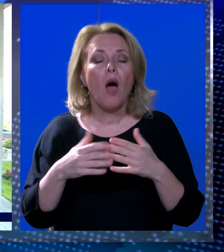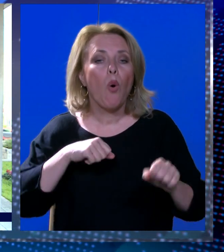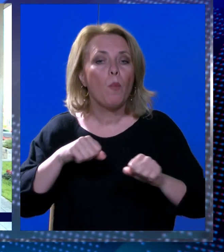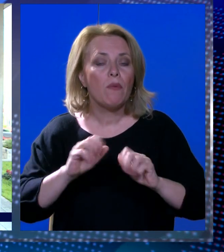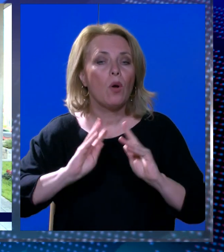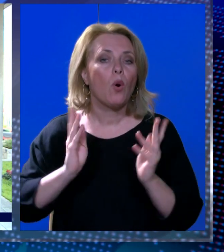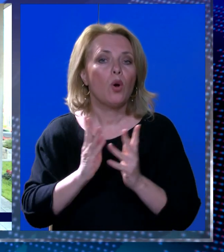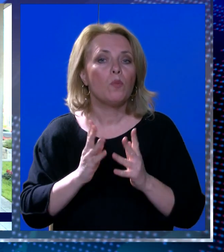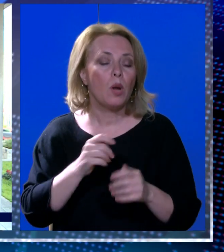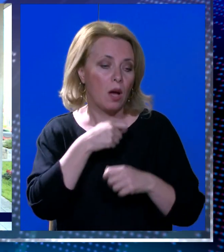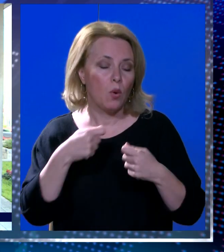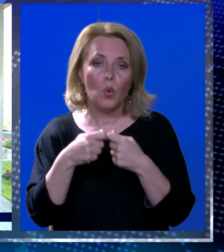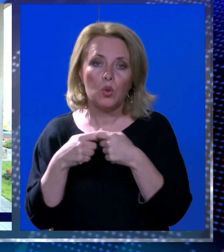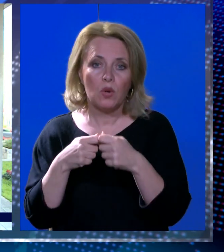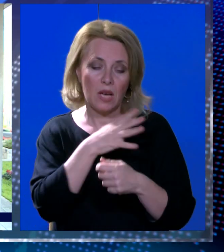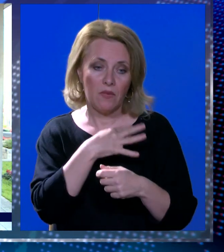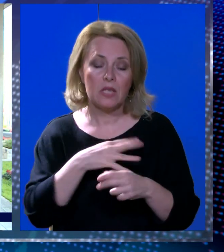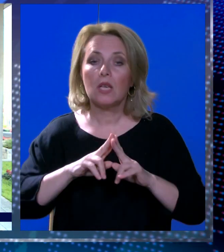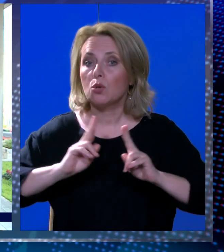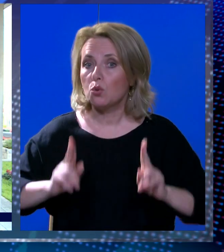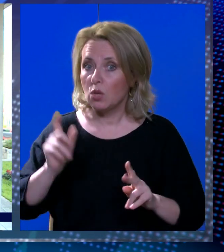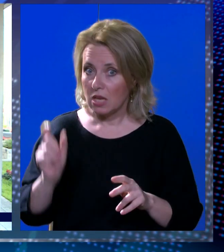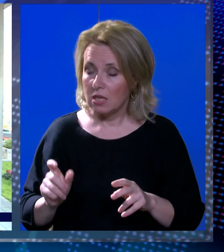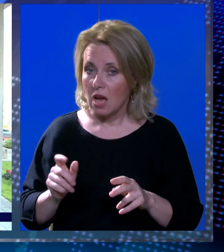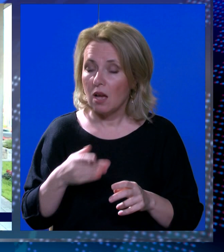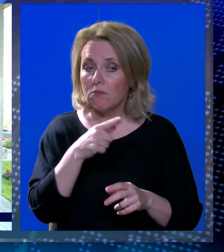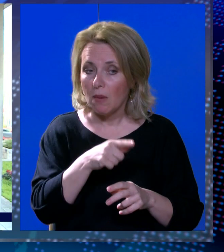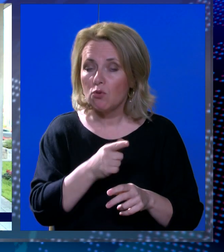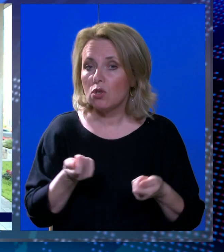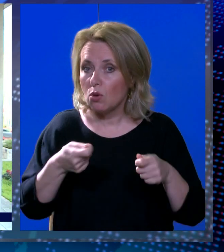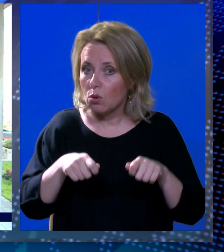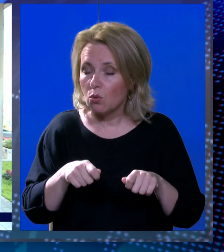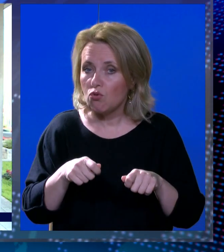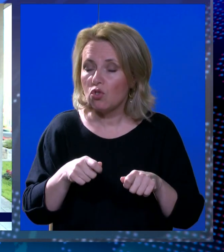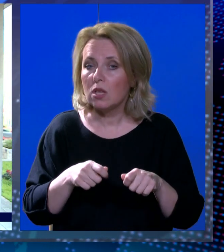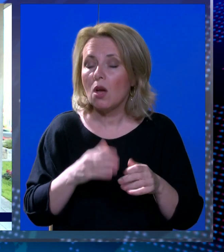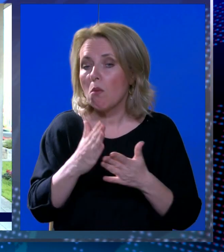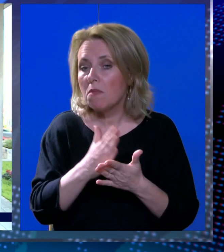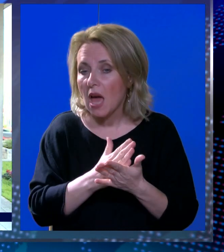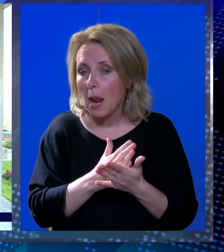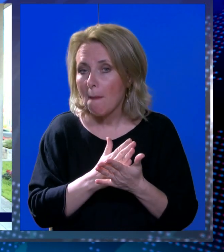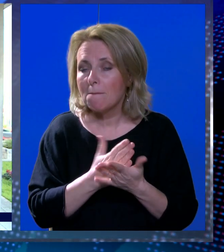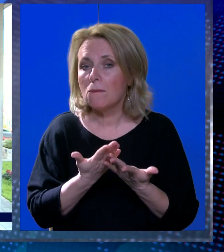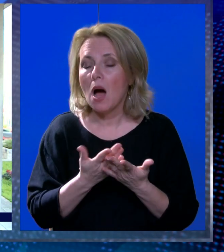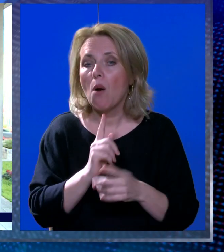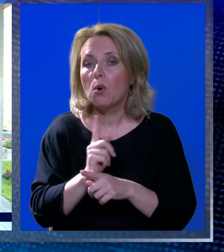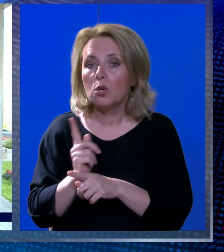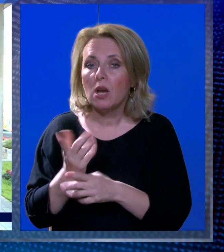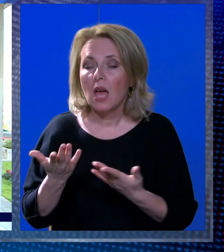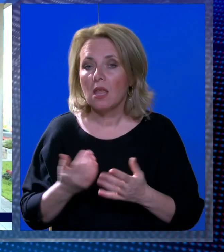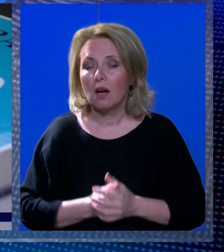udruge Hrvatskih sudaca na kojem će se odlučiti o eventualnim mjerama upozorenja kao i